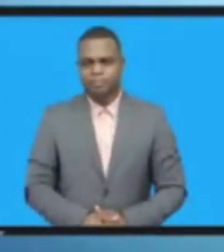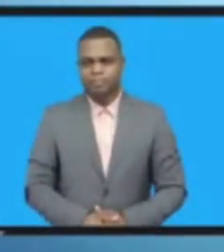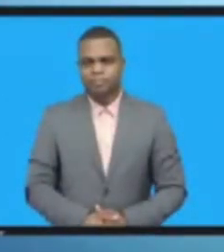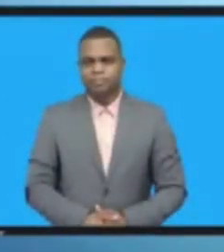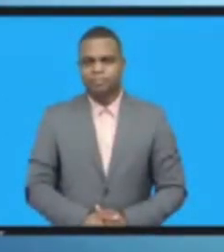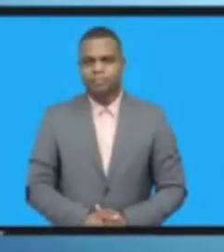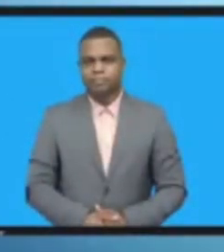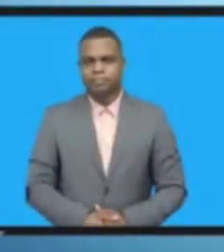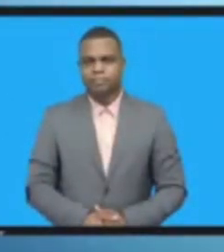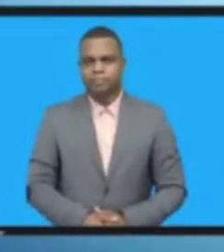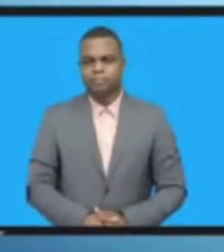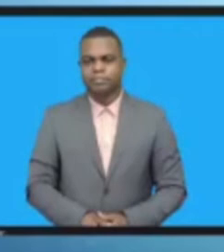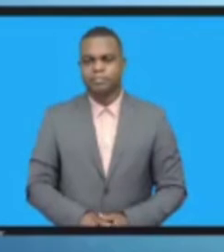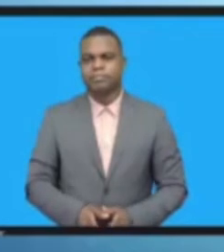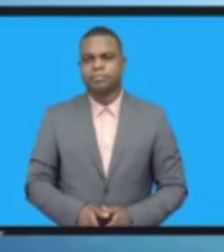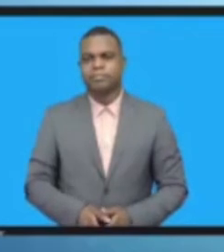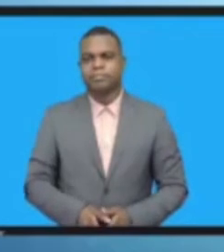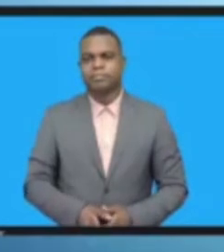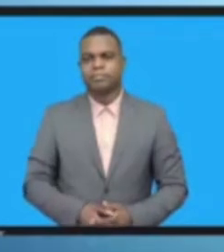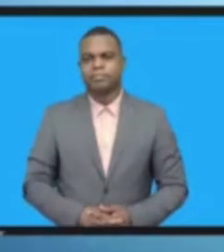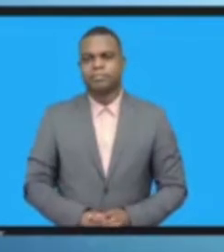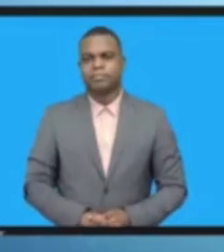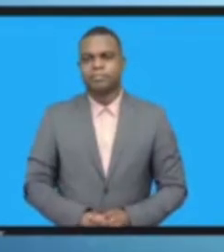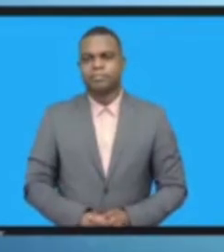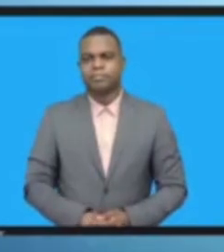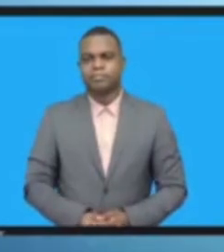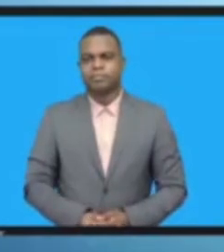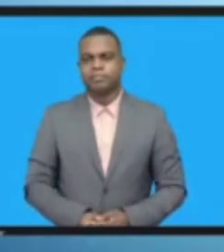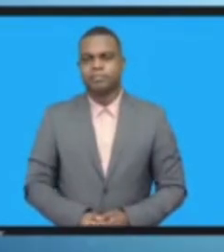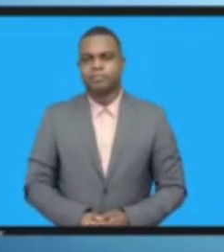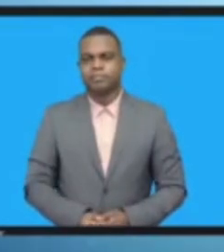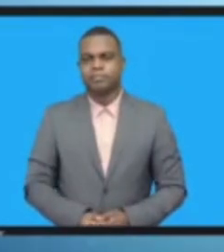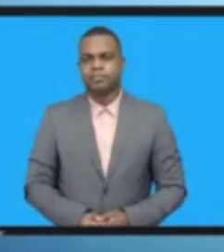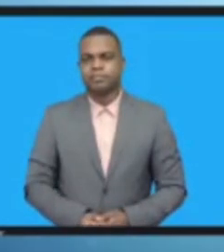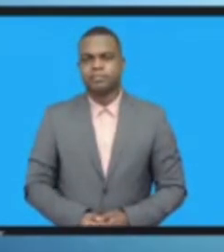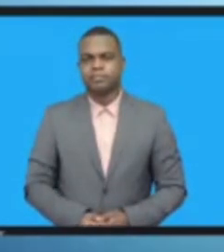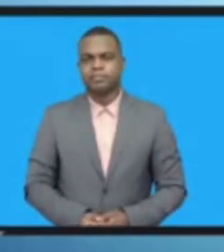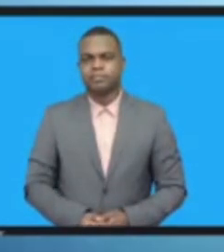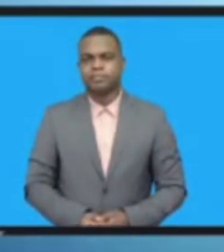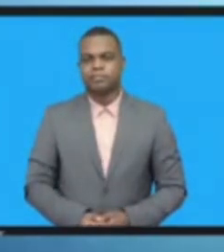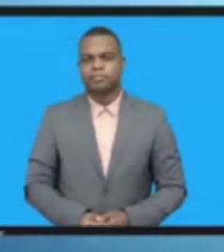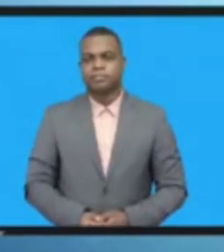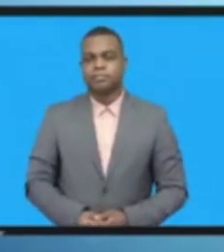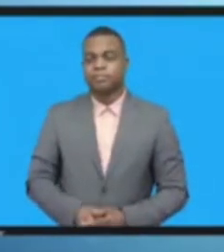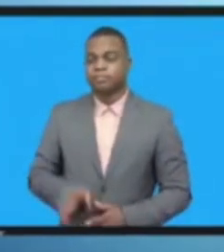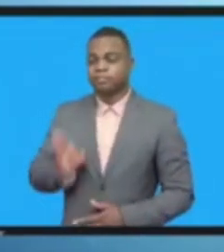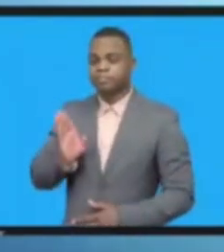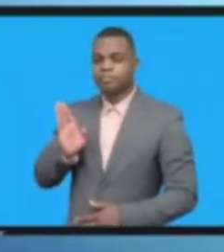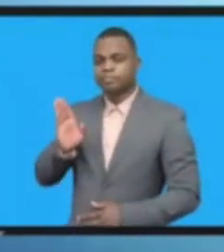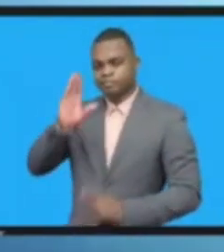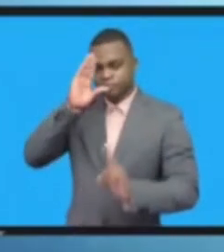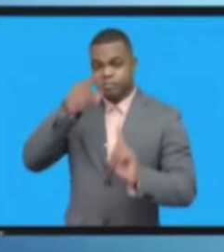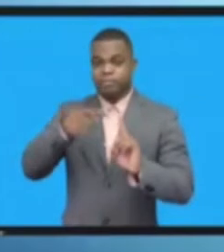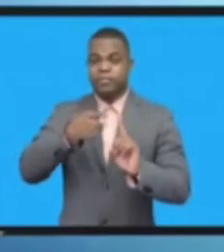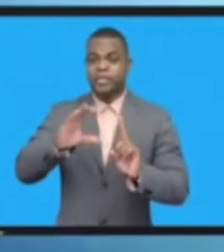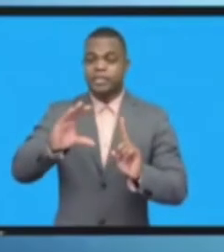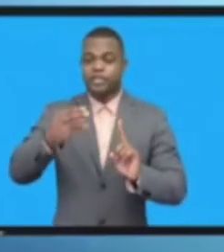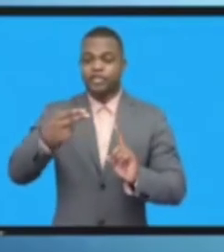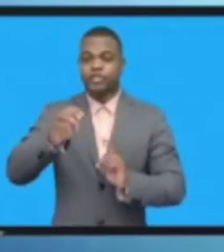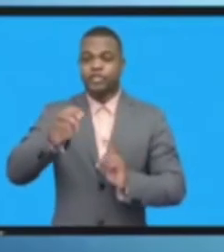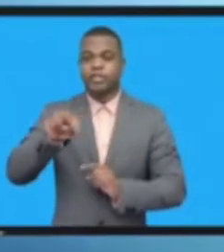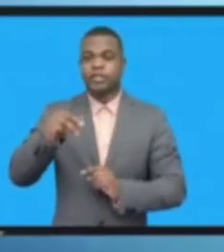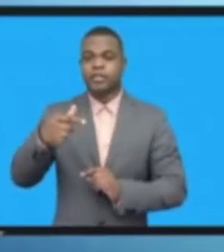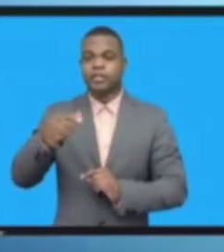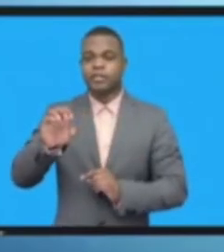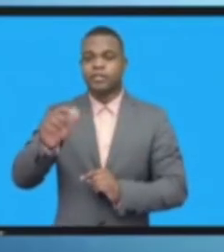مرحبا بكم شكرا جزيلا في البداية اود ان اطلب من